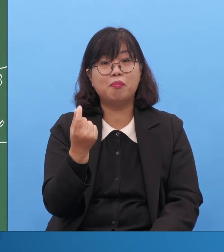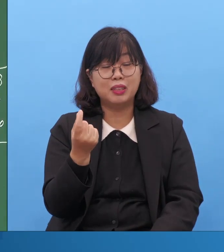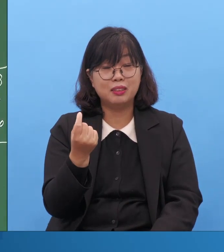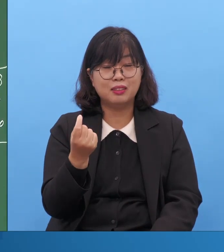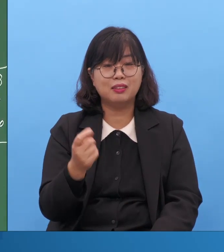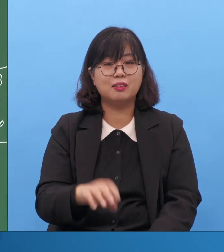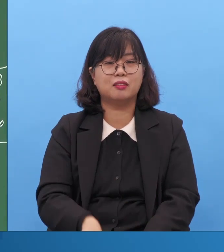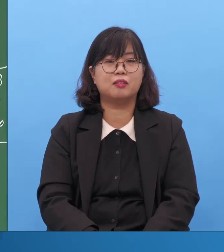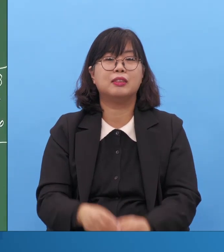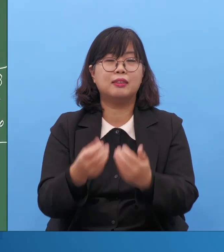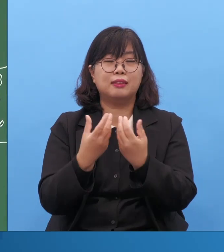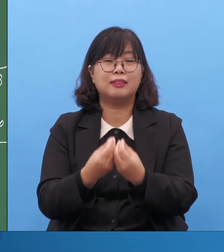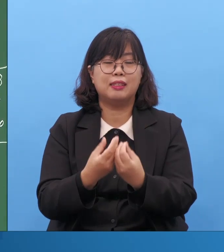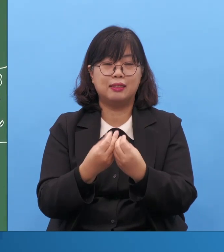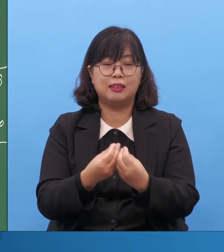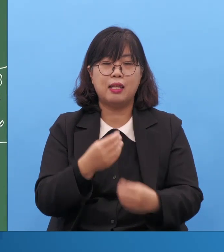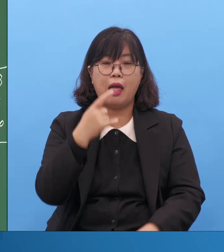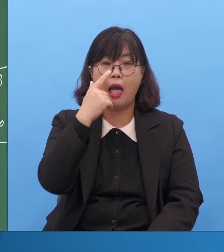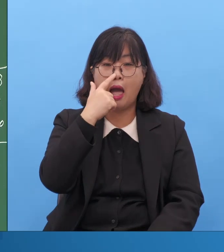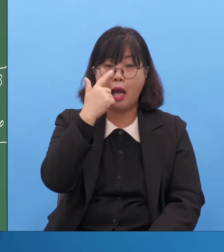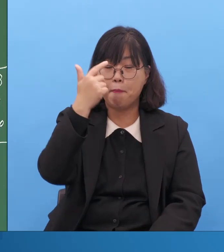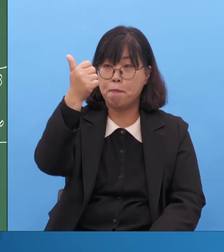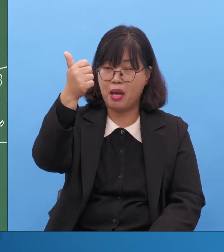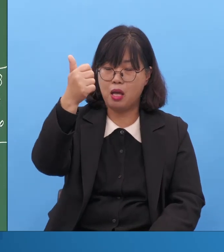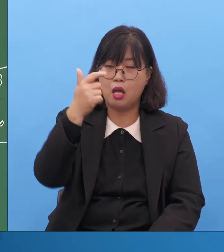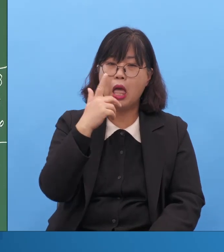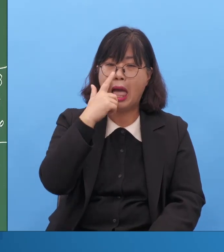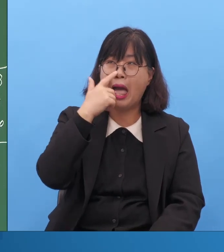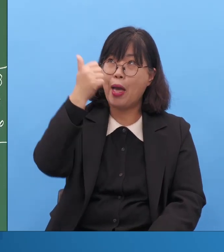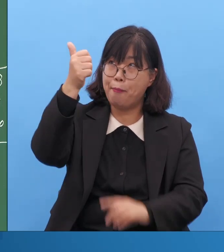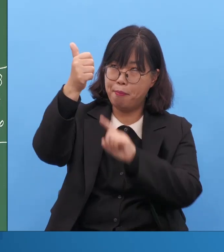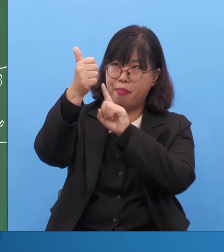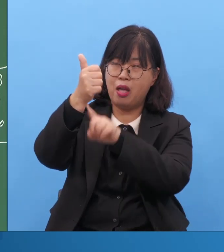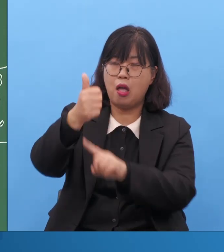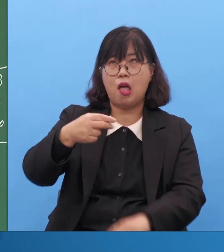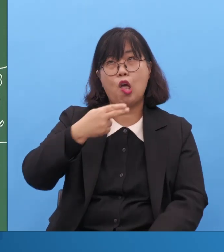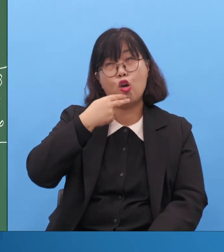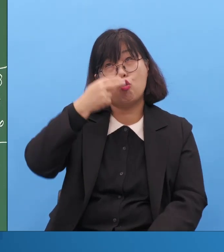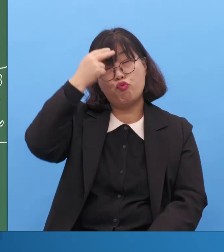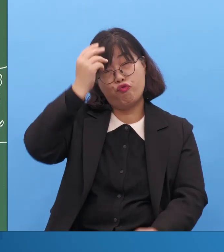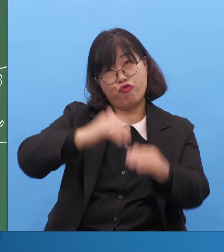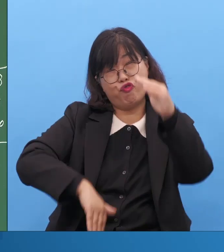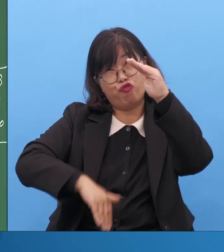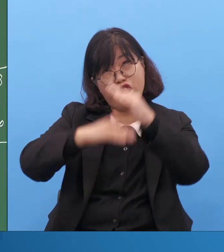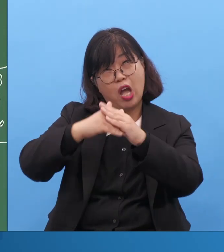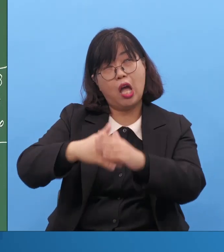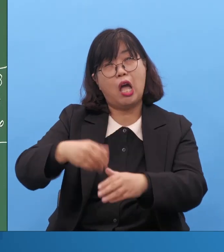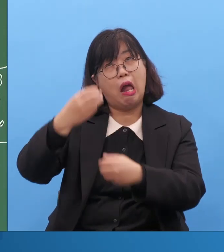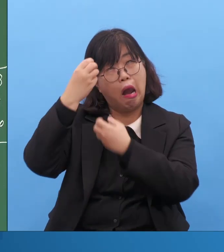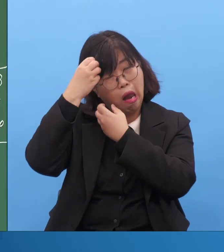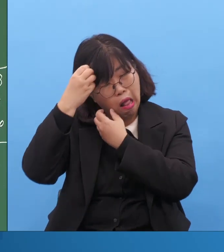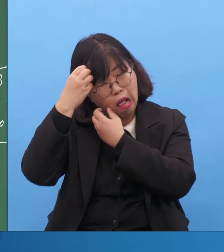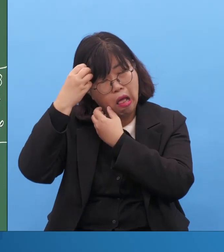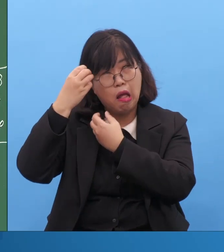우리 아버지는요 술 때문에 안 돼요? 맨날 술 중독돼서 얼마나 힘들겠습니까?